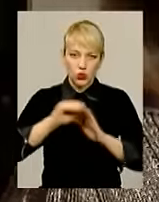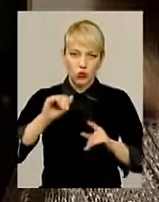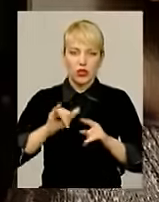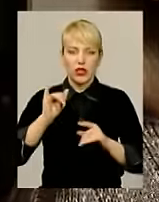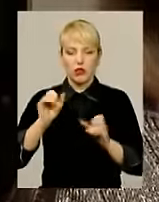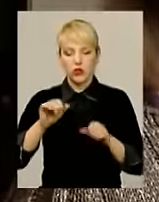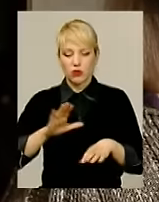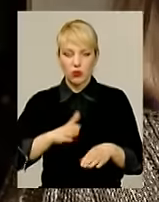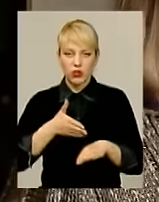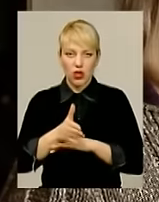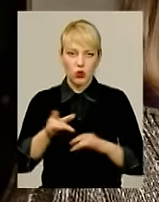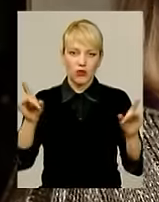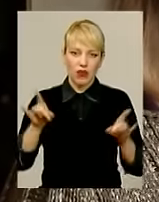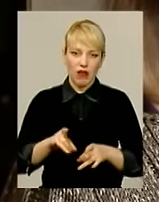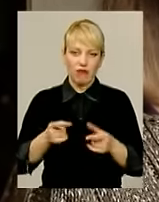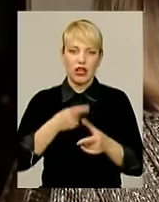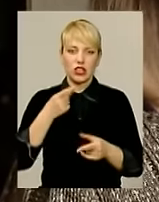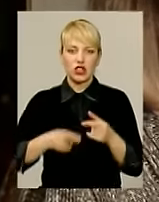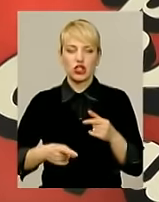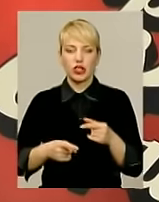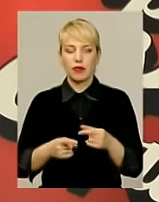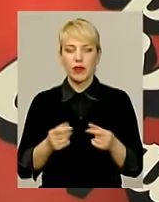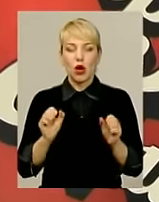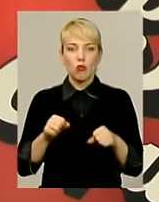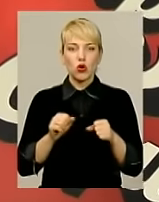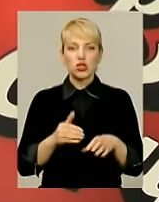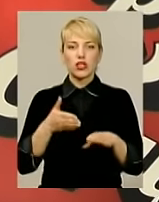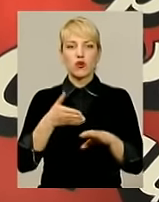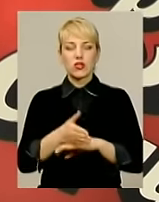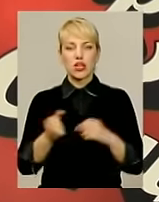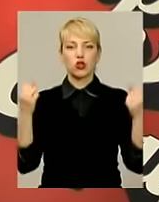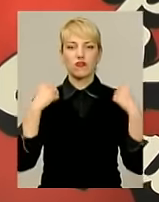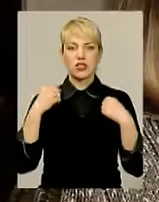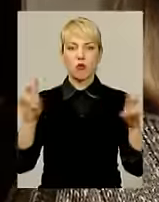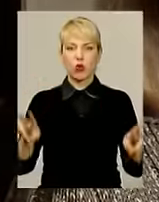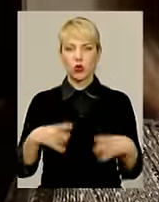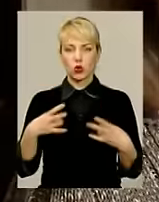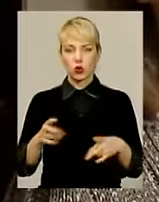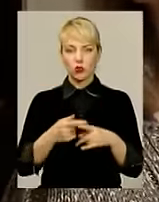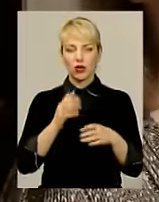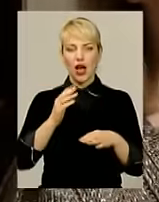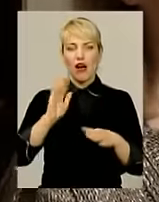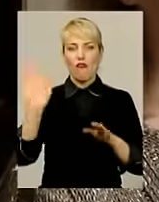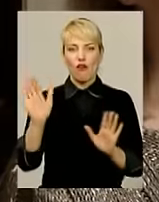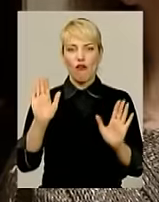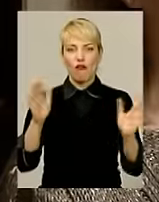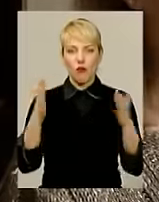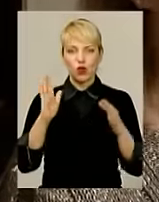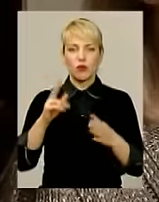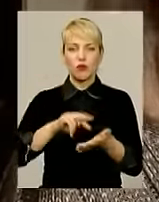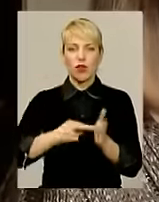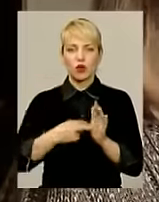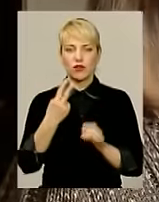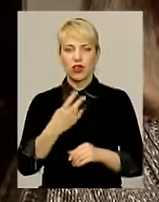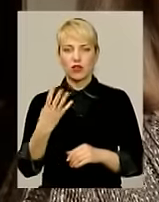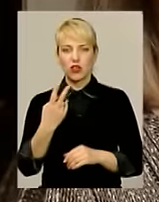зайдуть в кафе, чи можливо вони зайдуть в спортклуб. А вуличний планується 23-24 квітня,